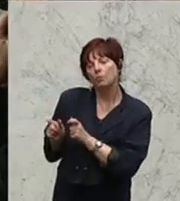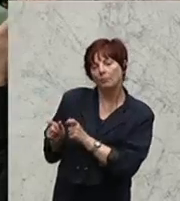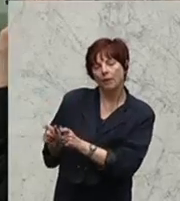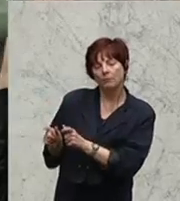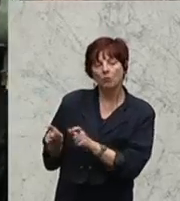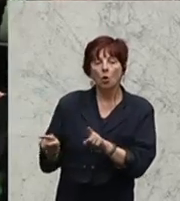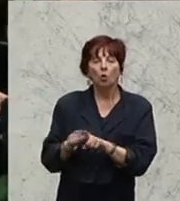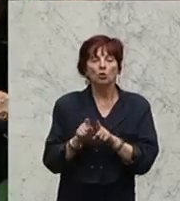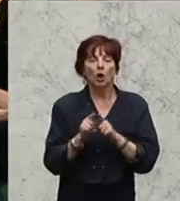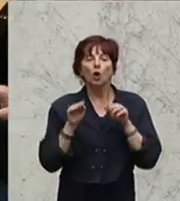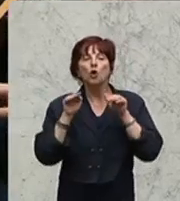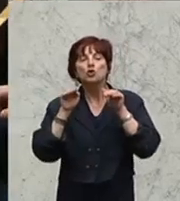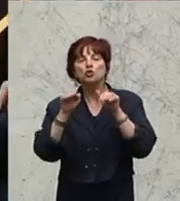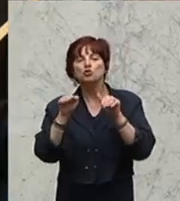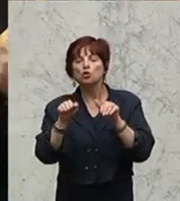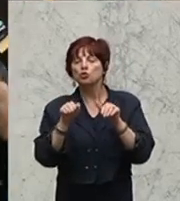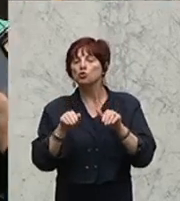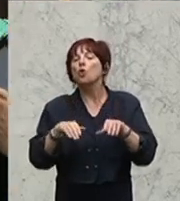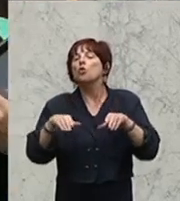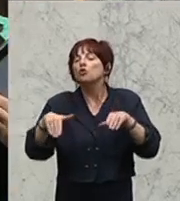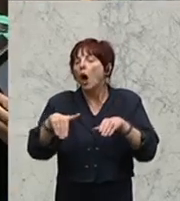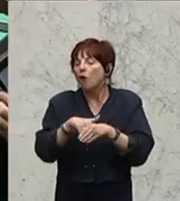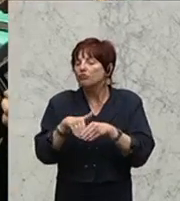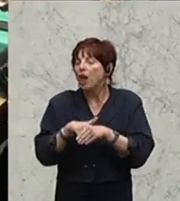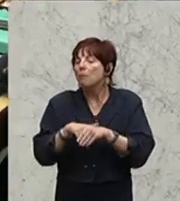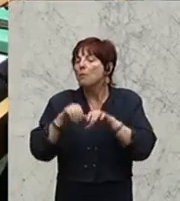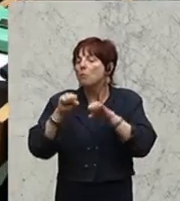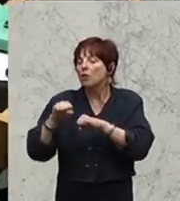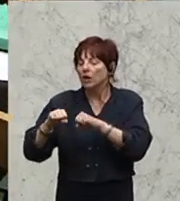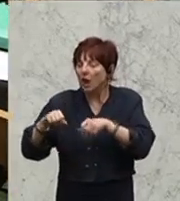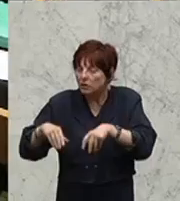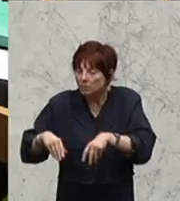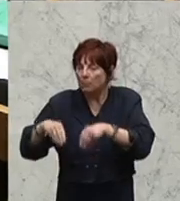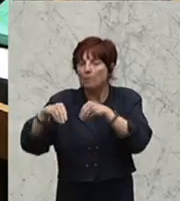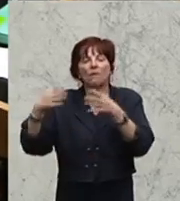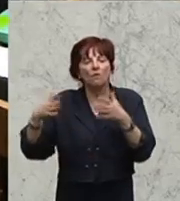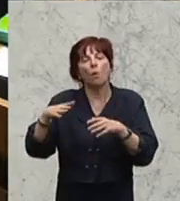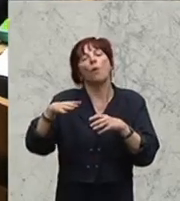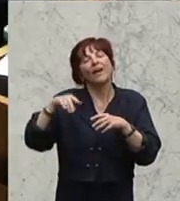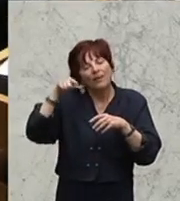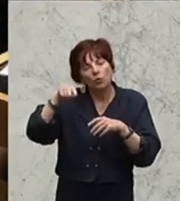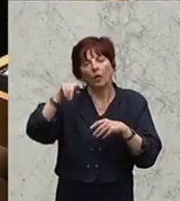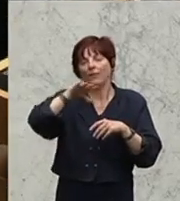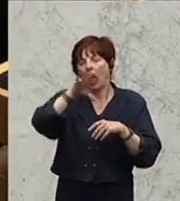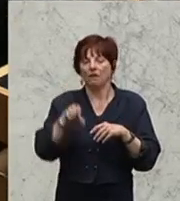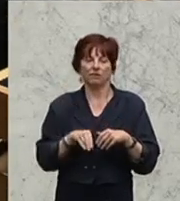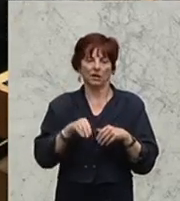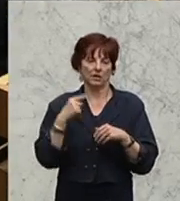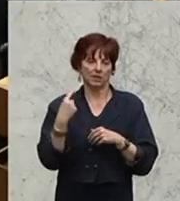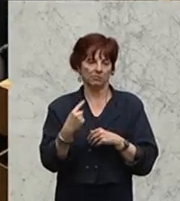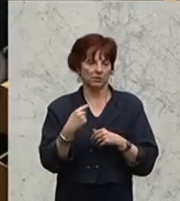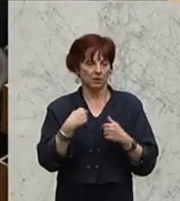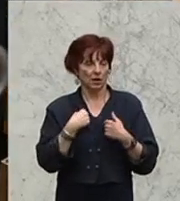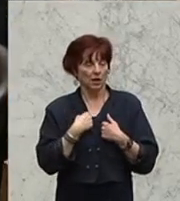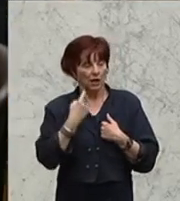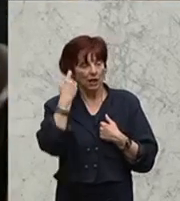Aufnahmekapazitäten in der Region. Und ich bin weder beim Herrn Kollegen Strache, dass man es so machen muss